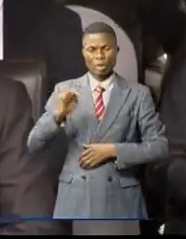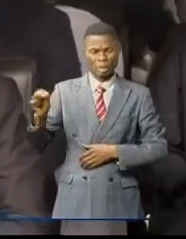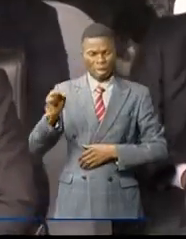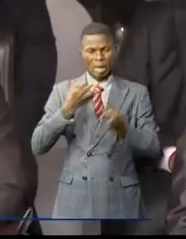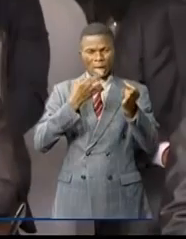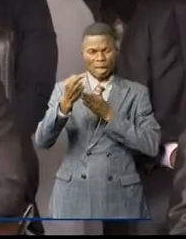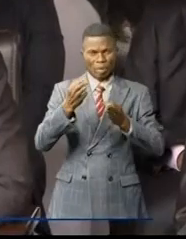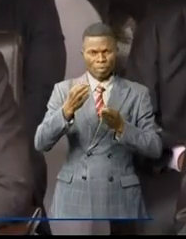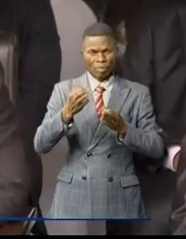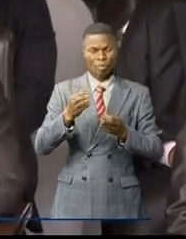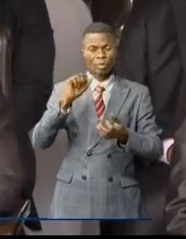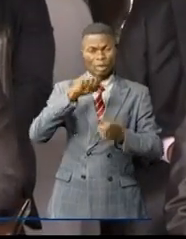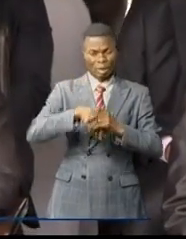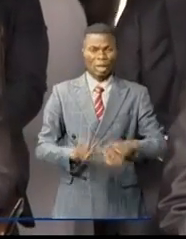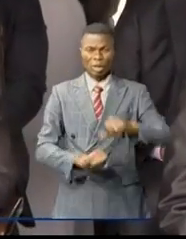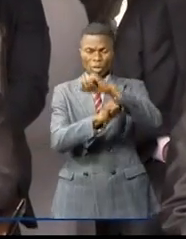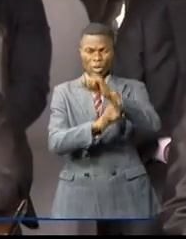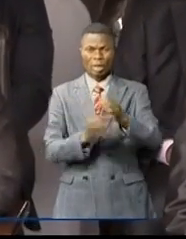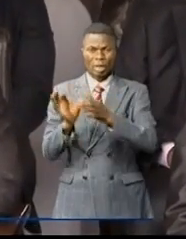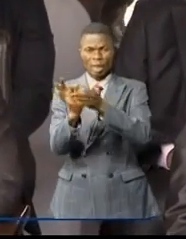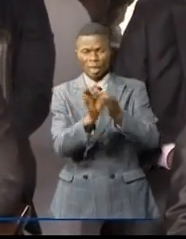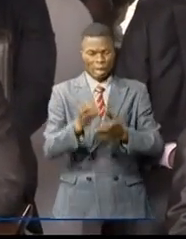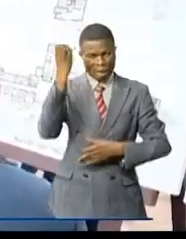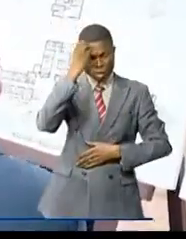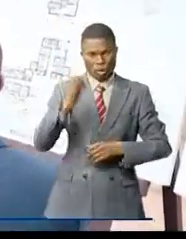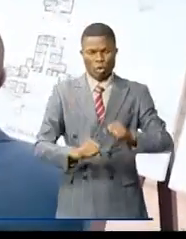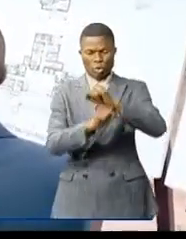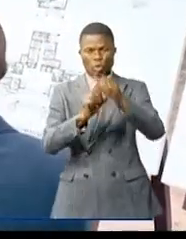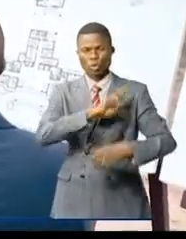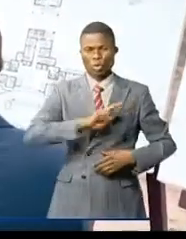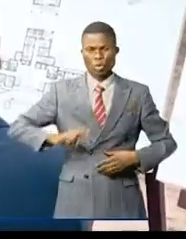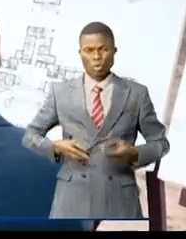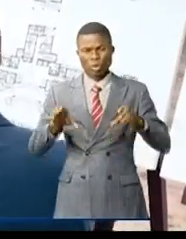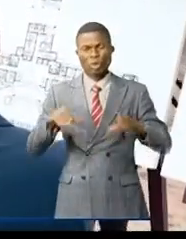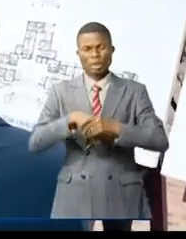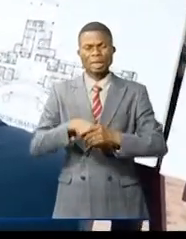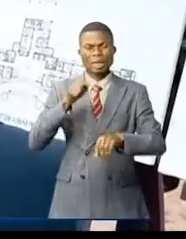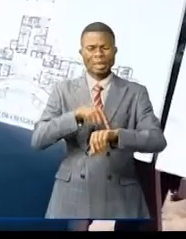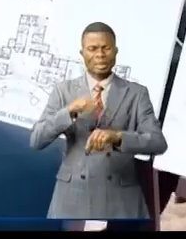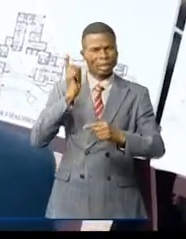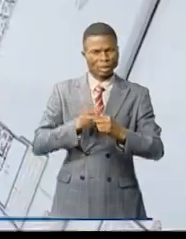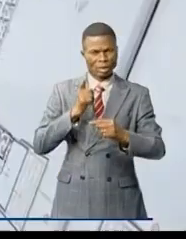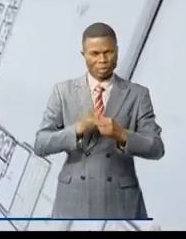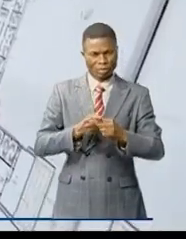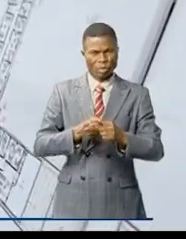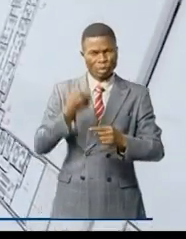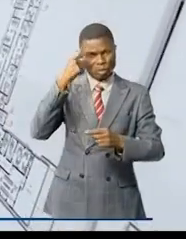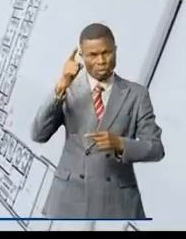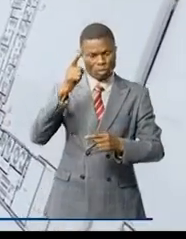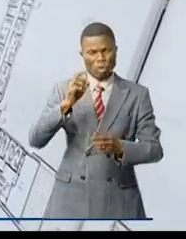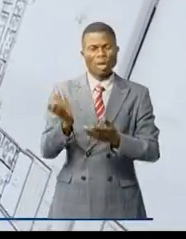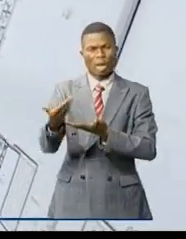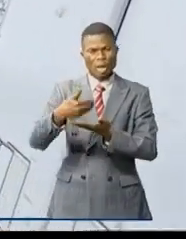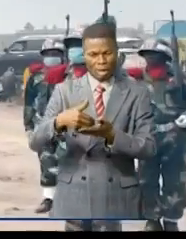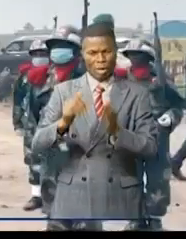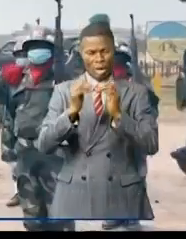rappelé qu'à travers cet appui, l'Union européenne se tient à la RDC même dans les moments les plus difficiles pour un retour